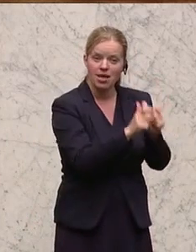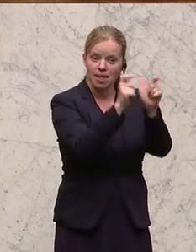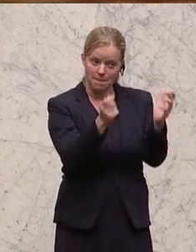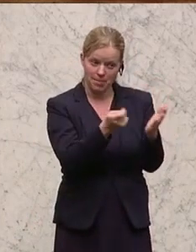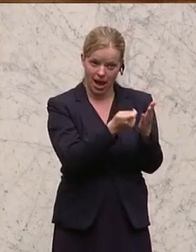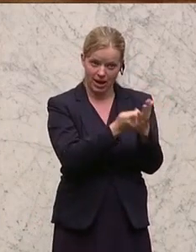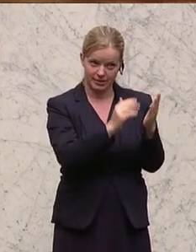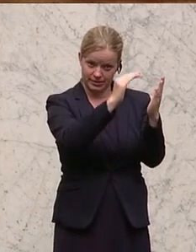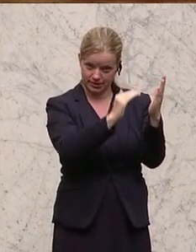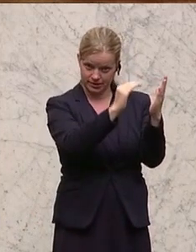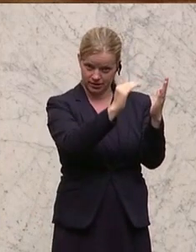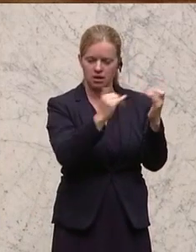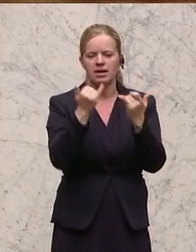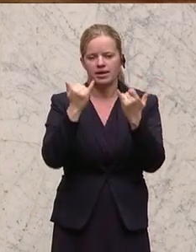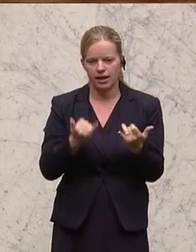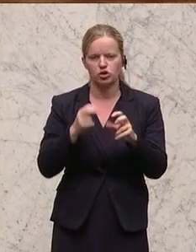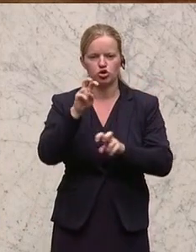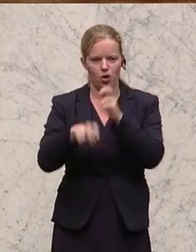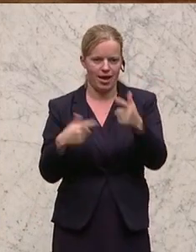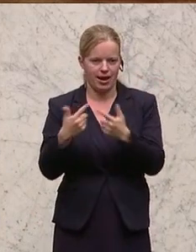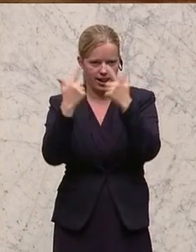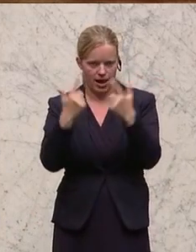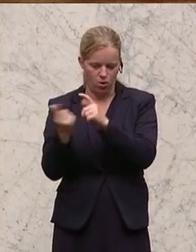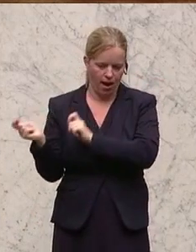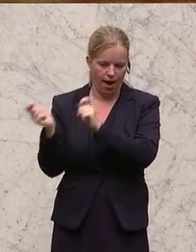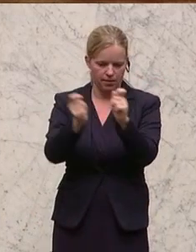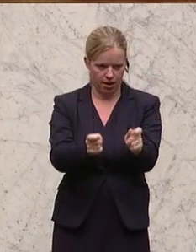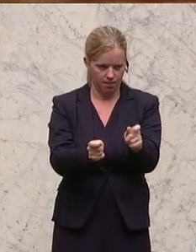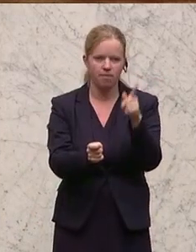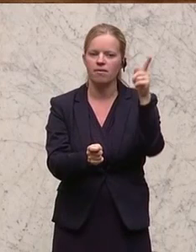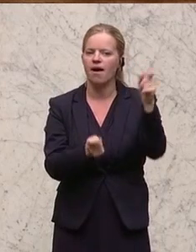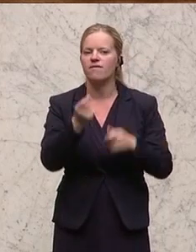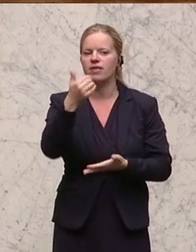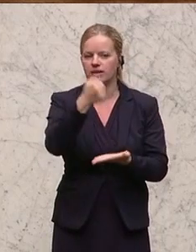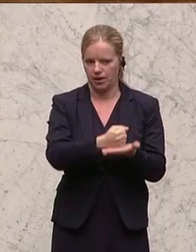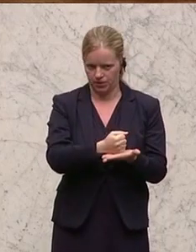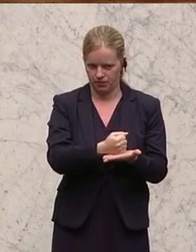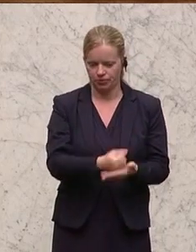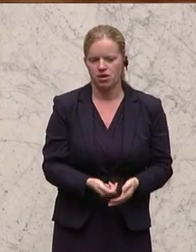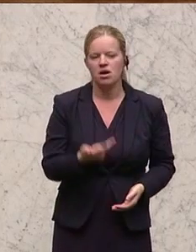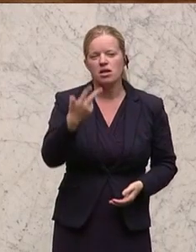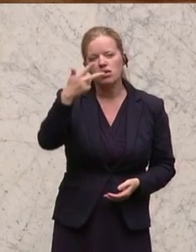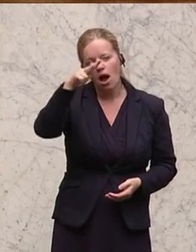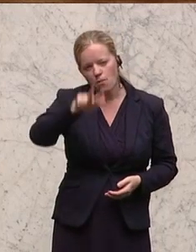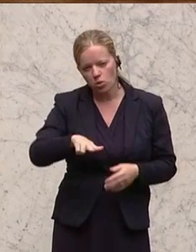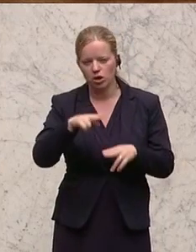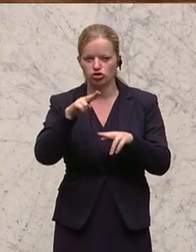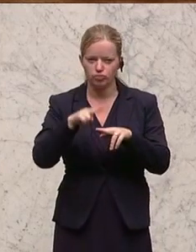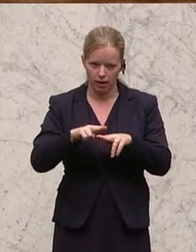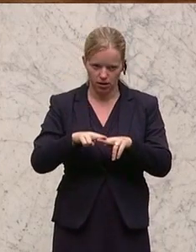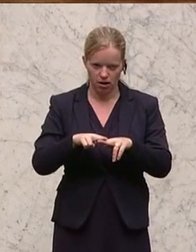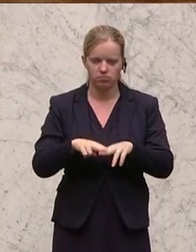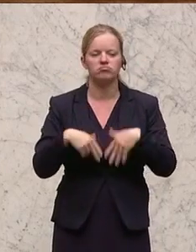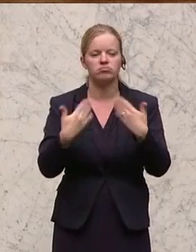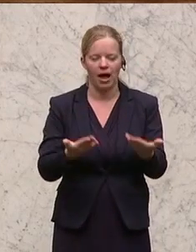Gespräch ist, wurde jetzt eine Steuererklärung abgegeben an das Finanzamt. Drei Monate später kommt dann eine